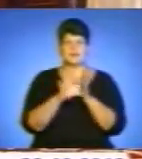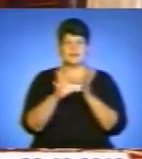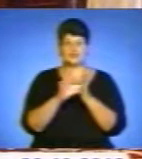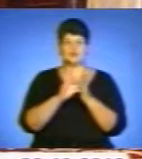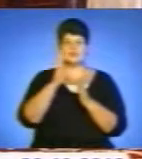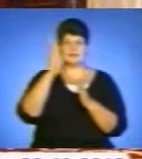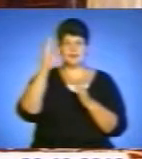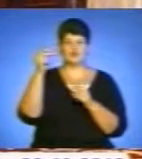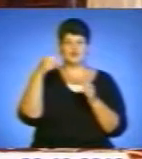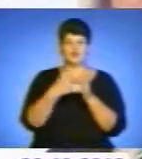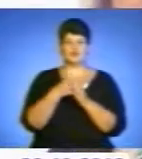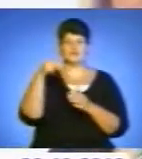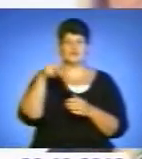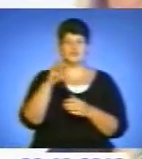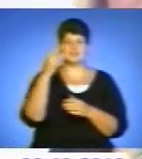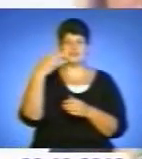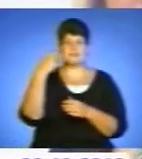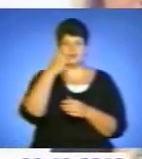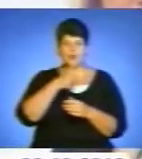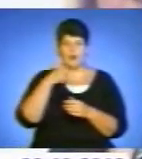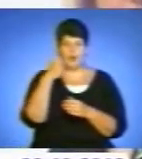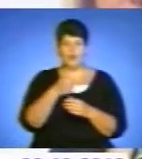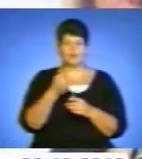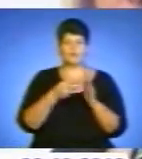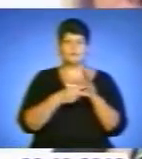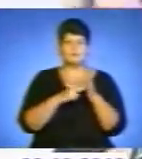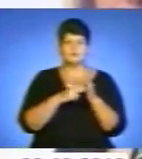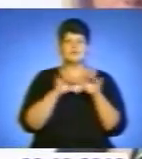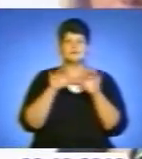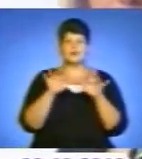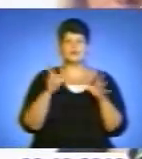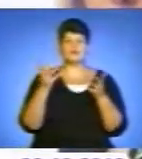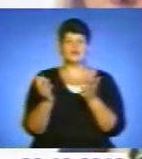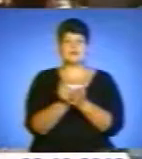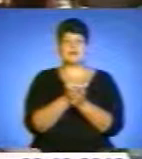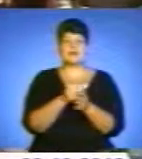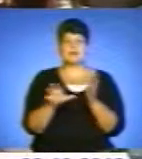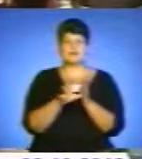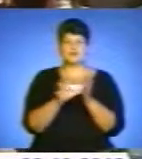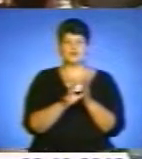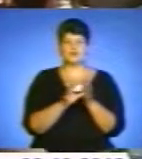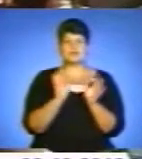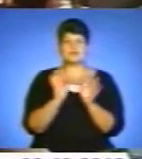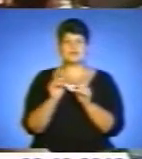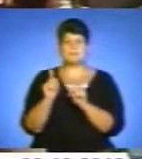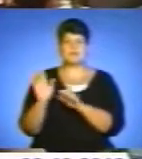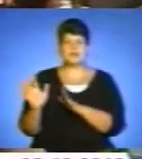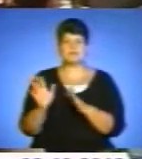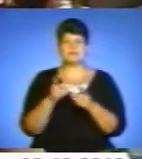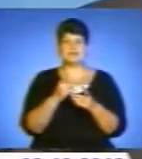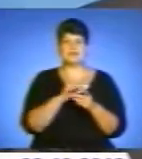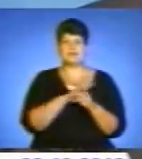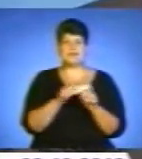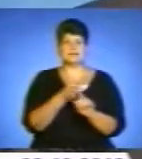року. Документ має окреслити план заходів по досягненню енергетичної стабільності та незалежності від монополіста.